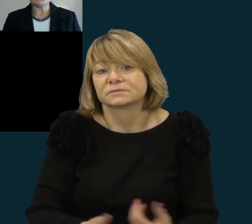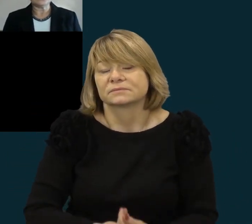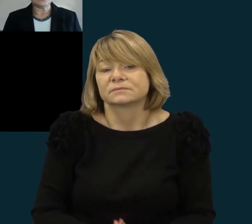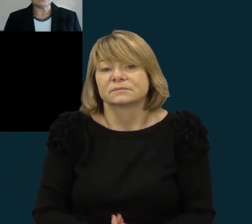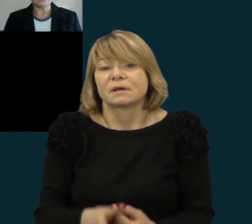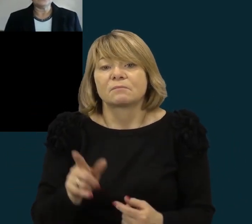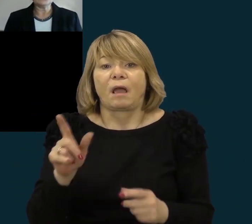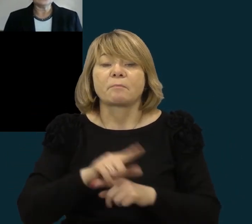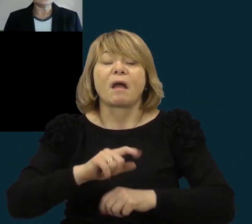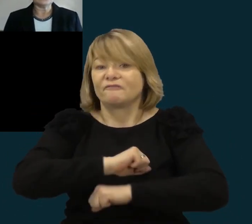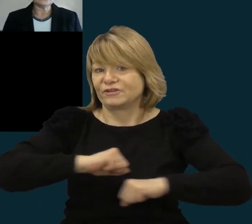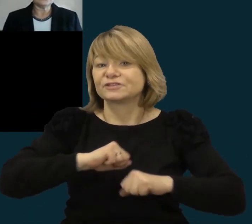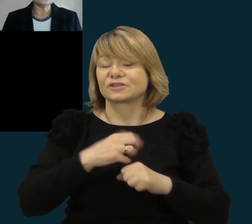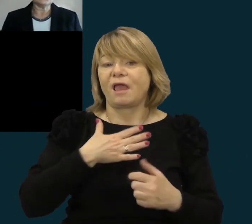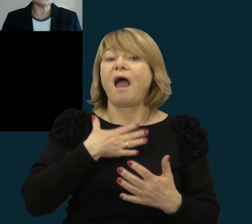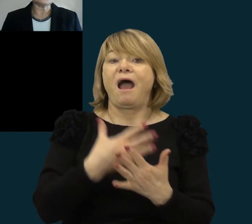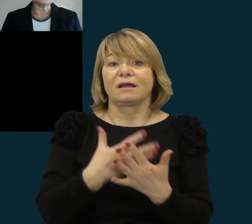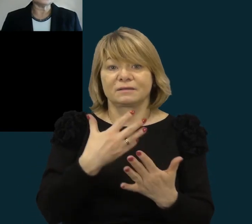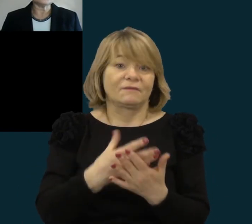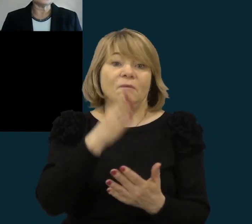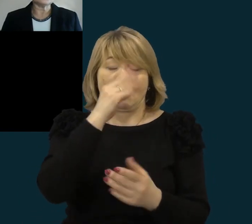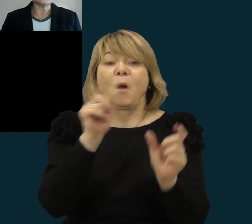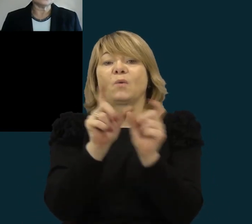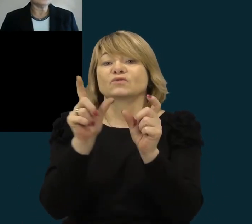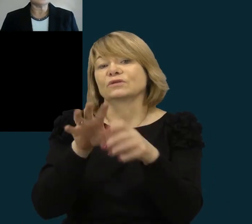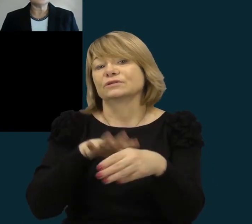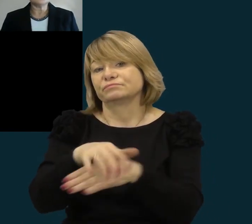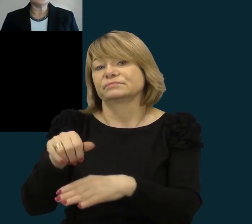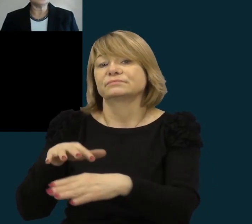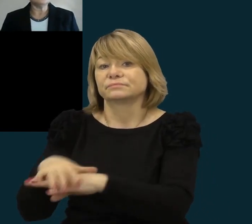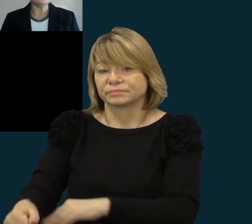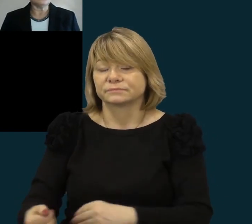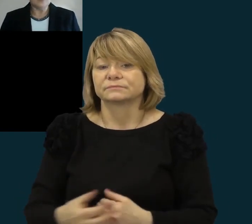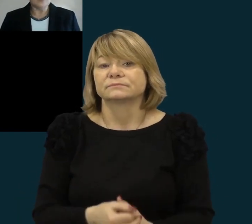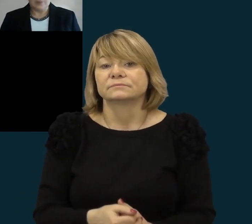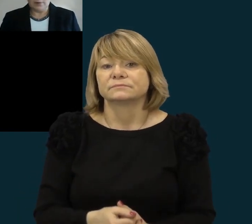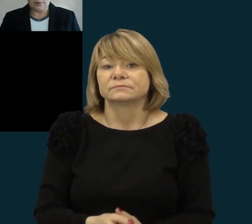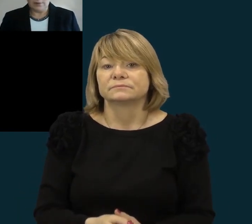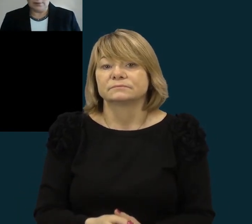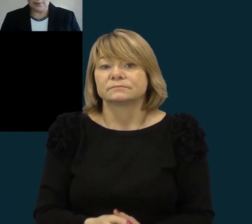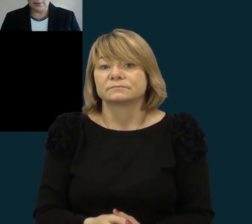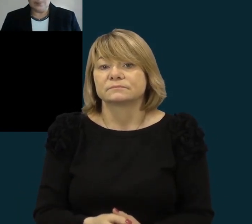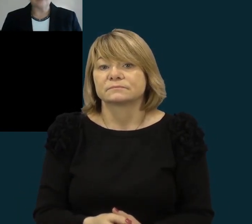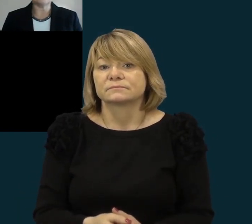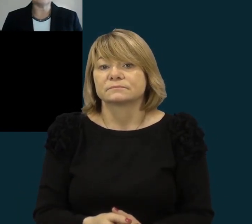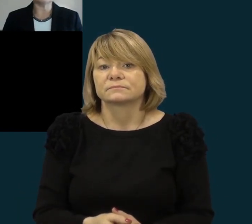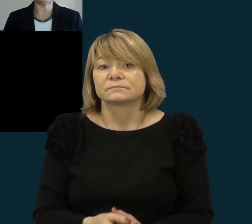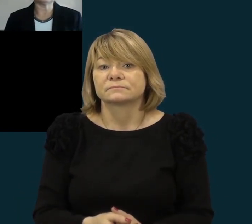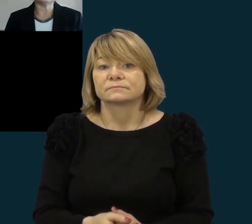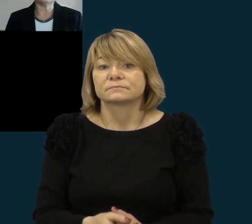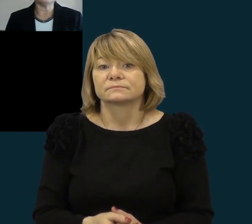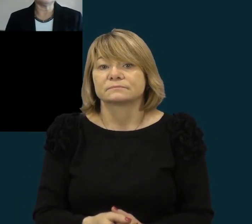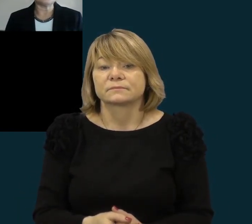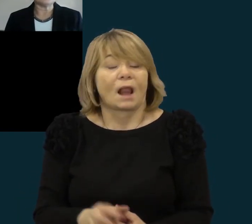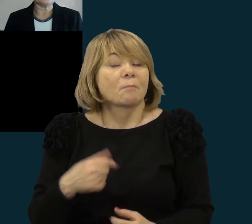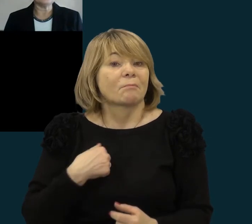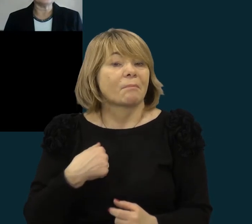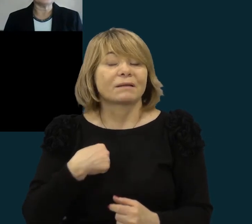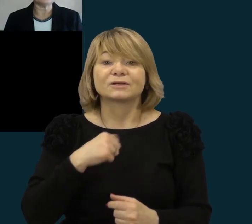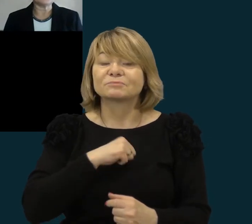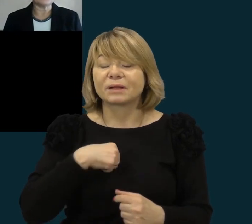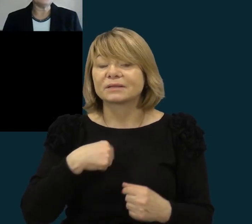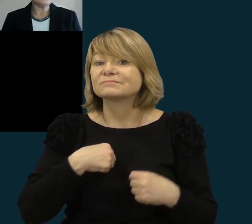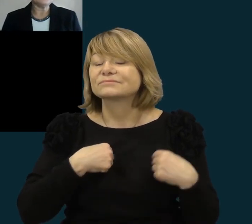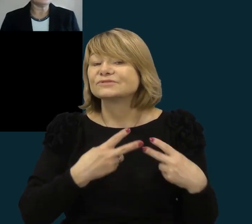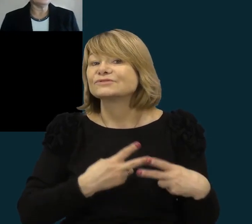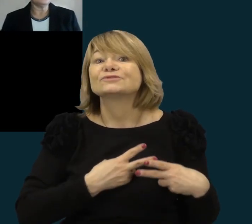fiziškai aktyvus, kad tas užduotis atlikinė. Ir kas, žinot, buvo labai, nu, mane pradžiūgino nuo